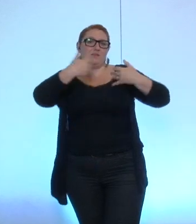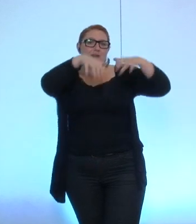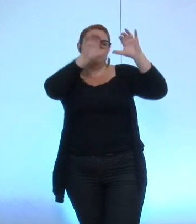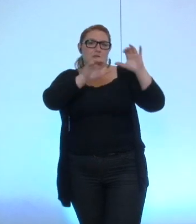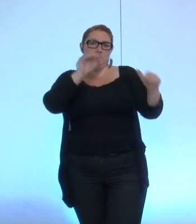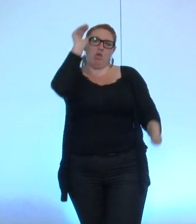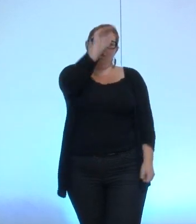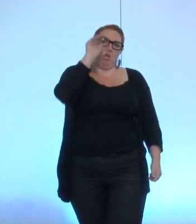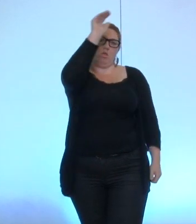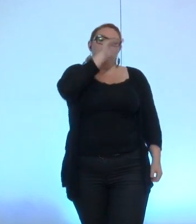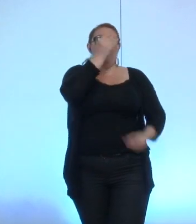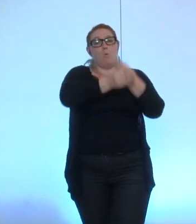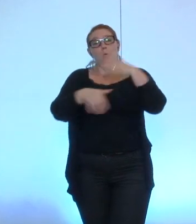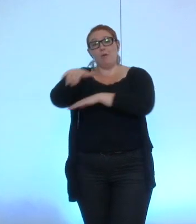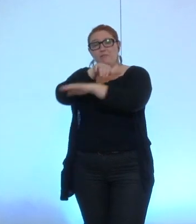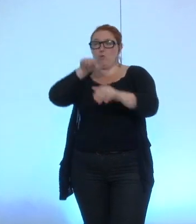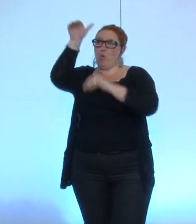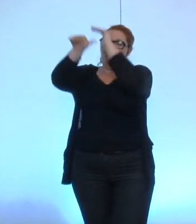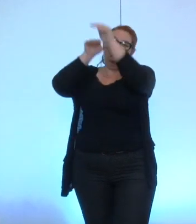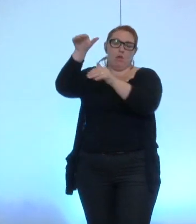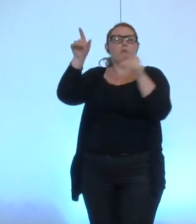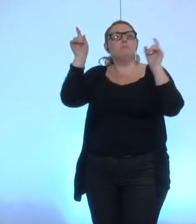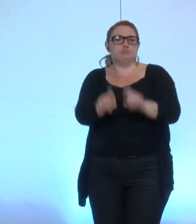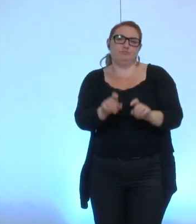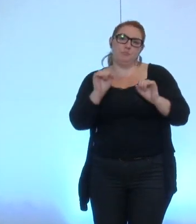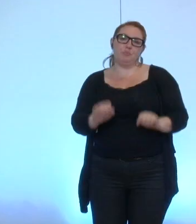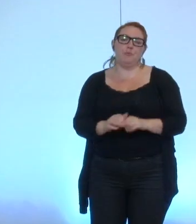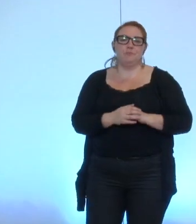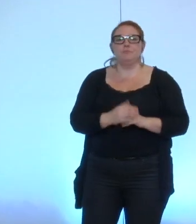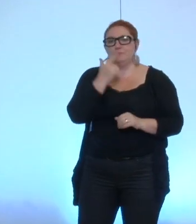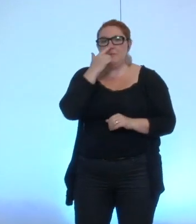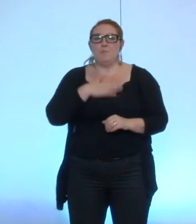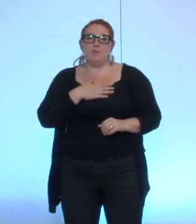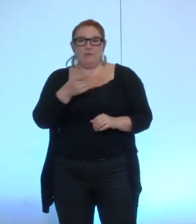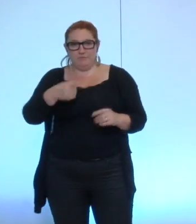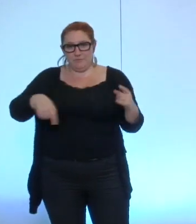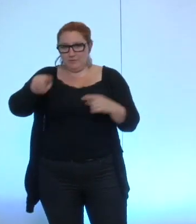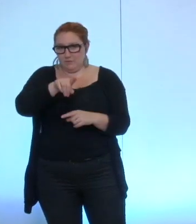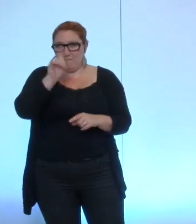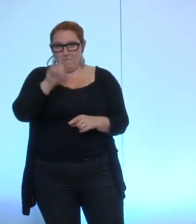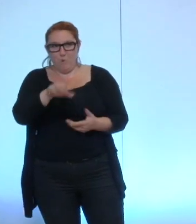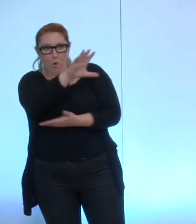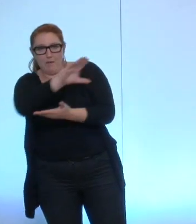ou à la préfecture je pense que certains devraient bien s'en inspirer